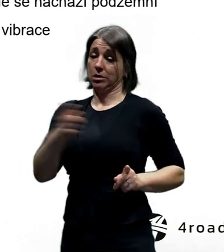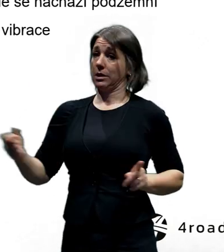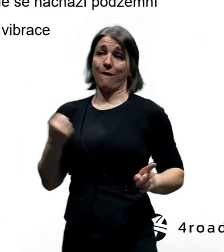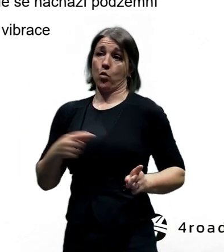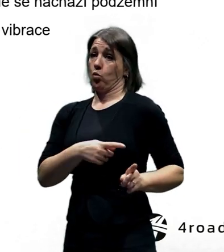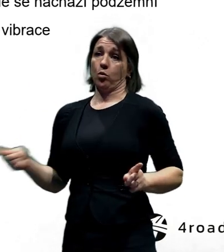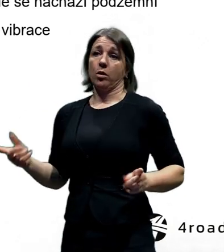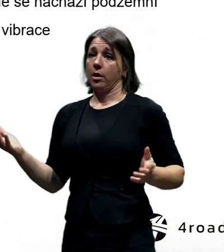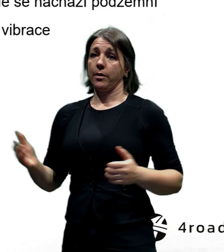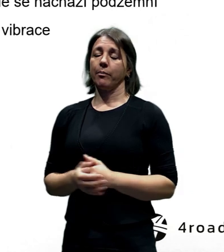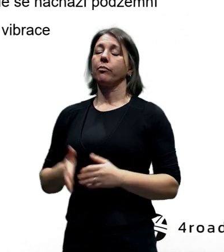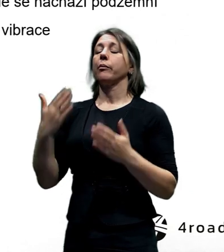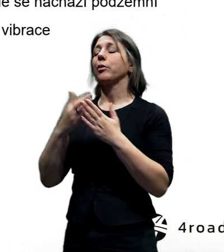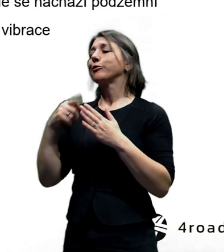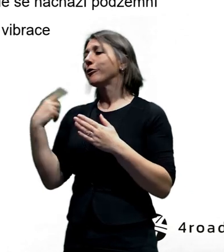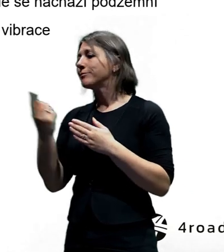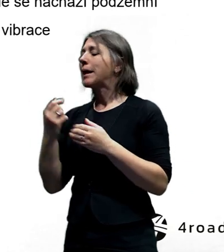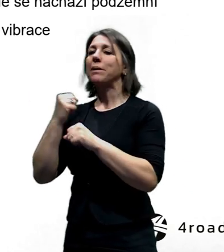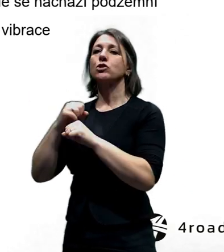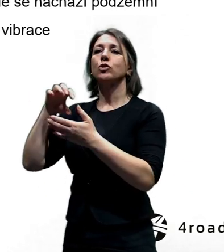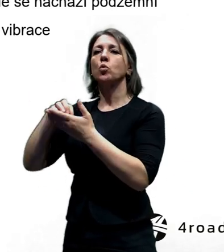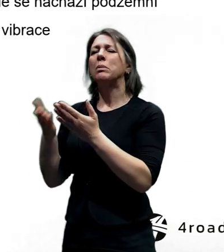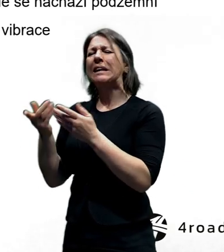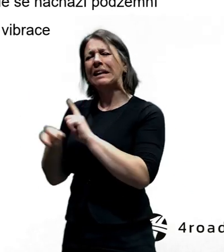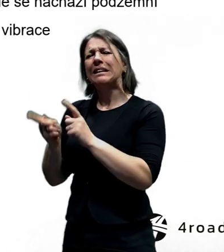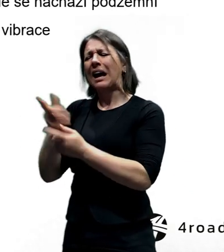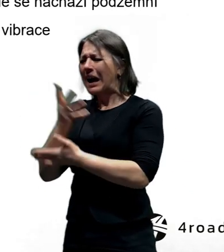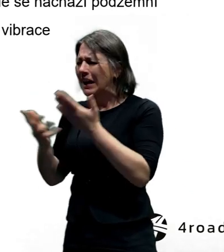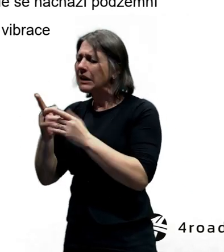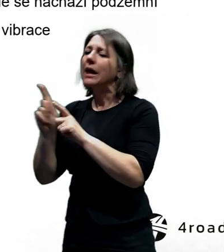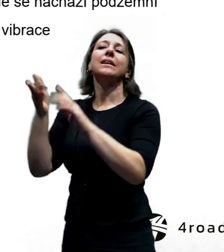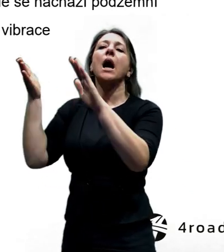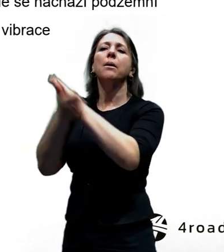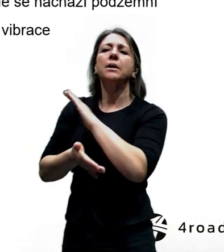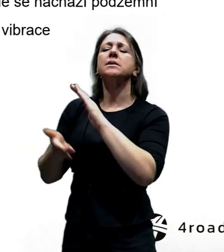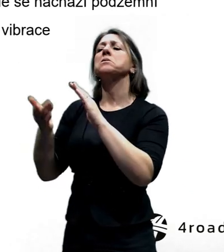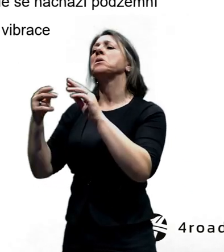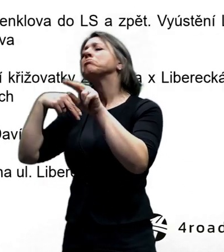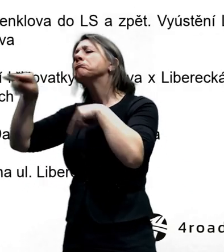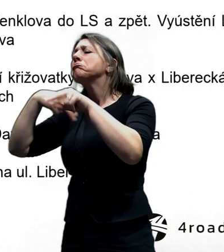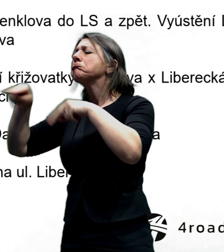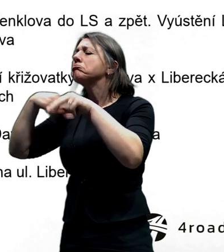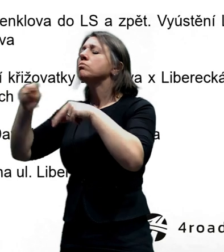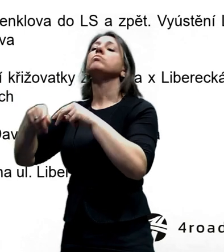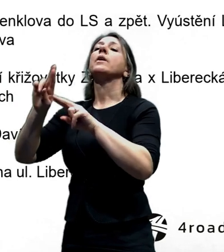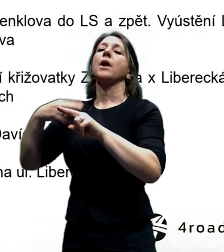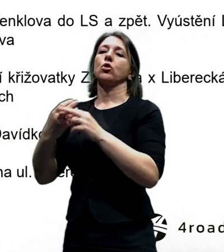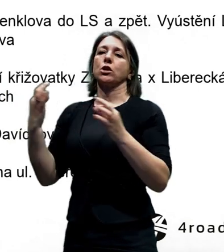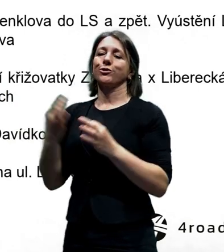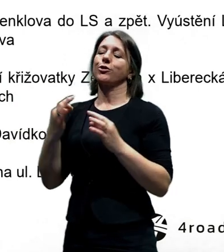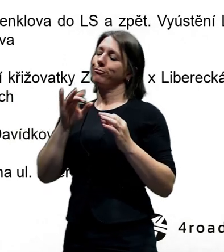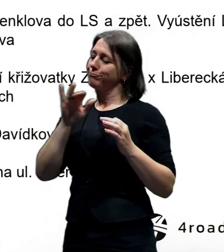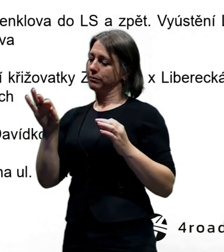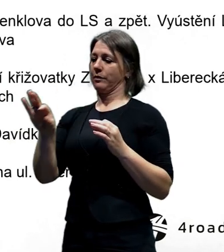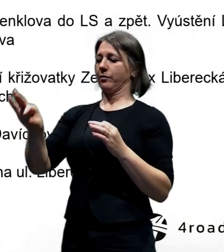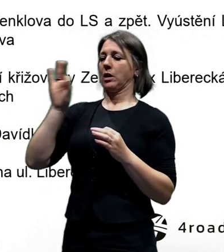přistoupili po jednání s pány náměstky k řešení, že vememe nejnadějnější variantu,